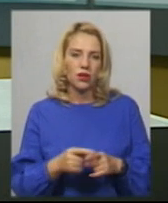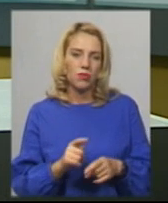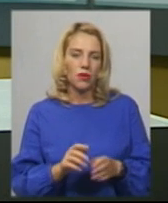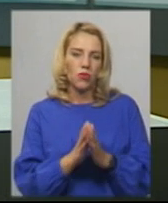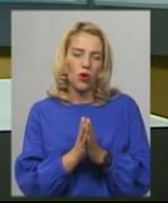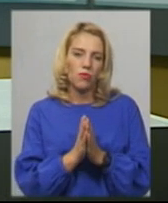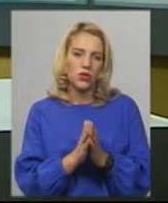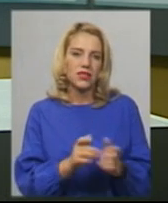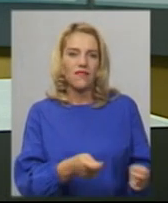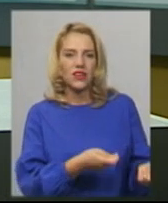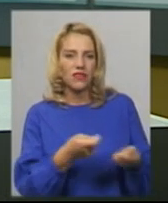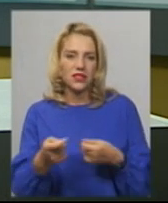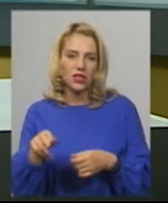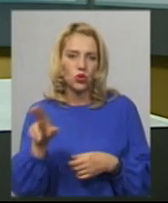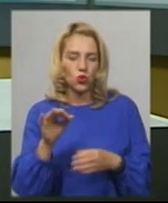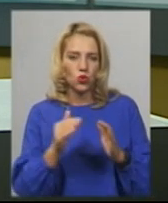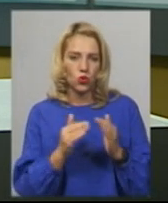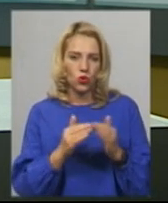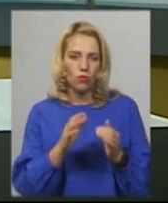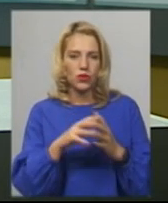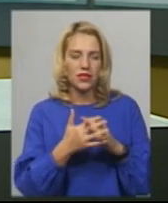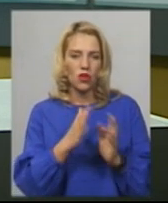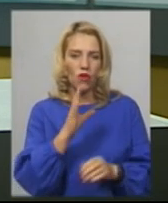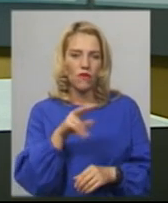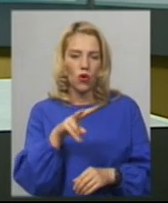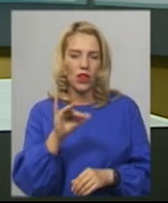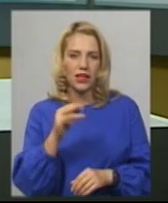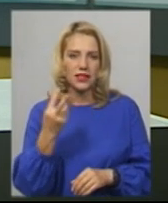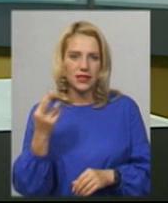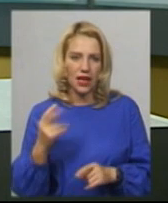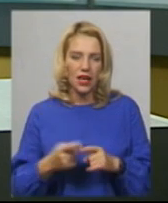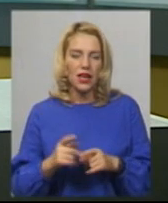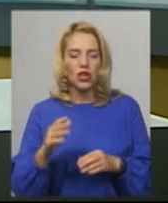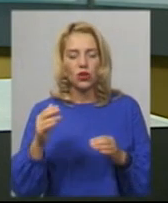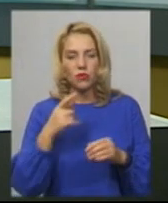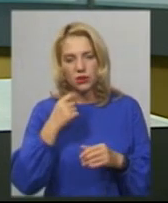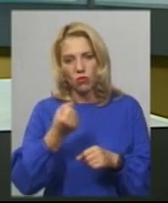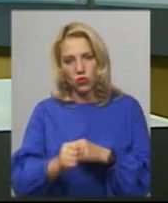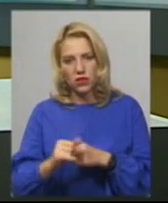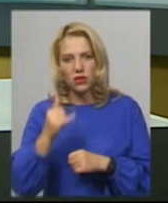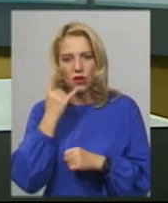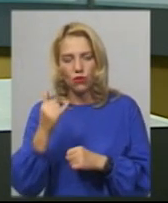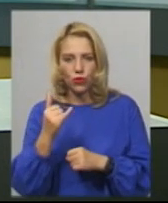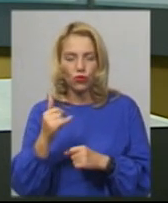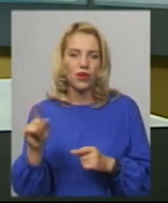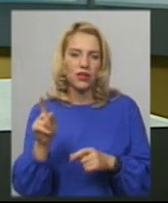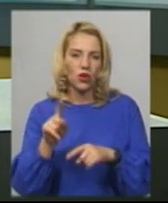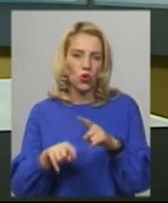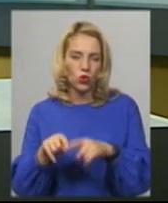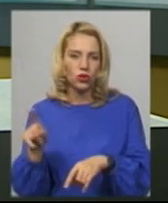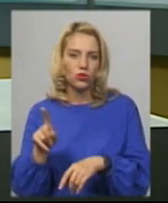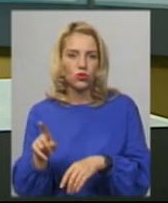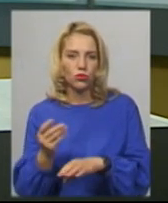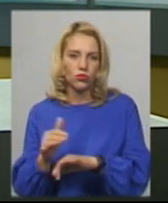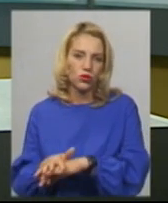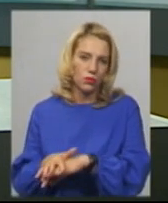в село Волиця. Дорогою погрошував водію пістолетом, змусивши телефонувати родичам, щоб ті перерахували нападнику кошти. У лісусмузі